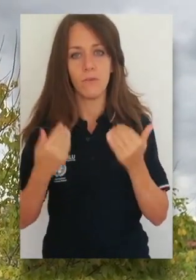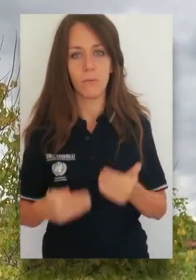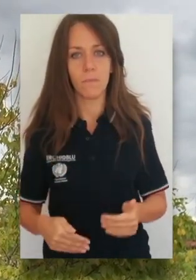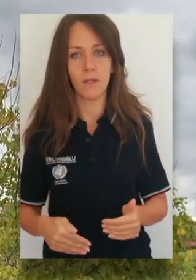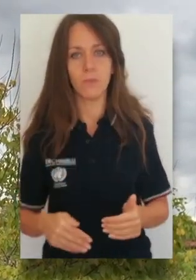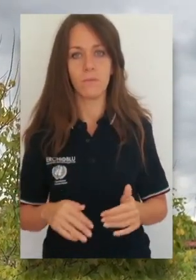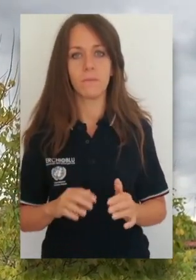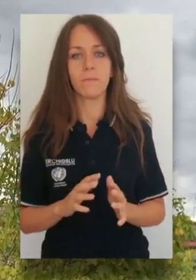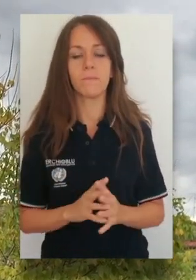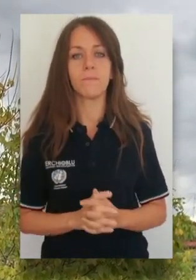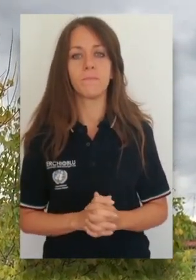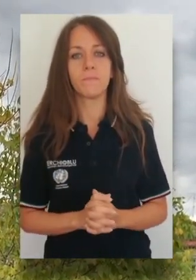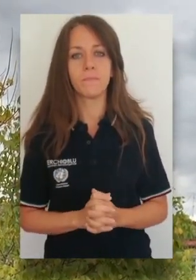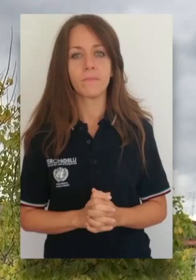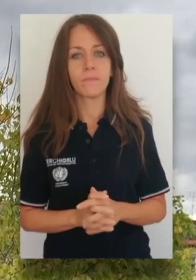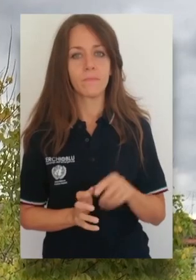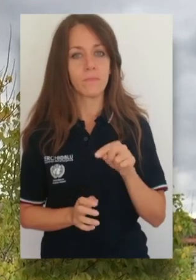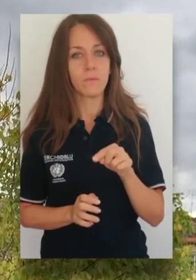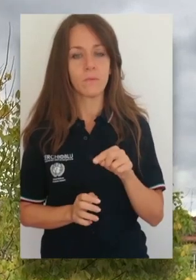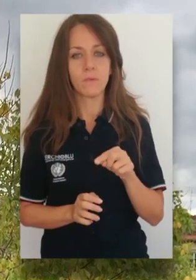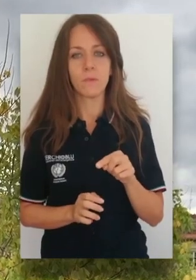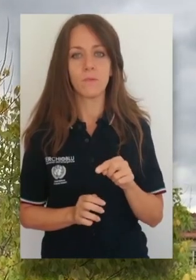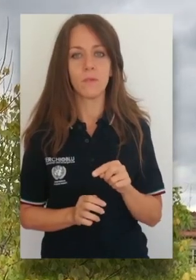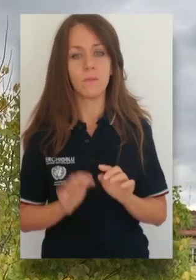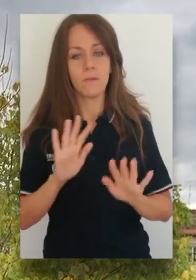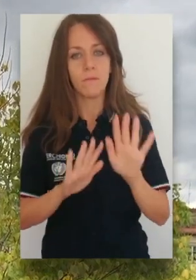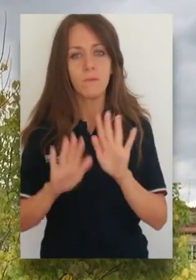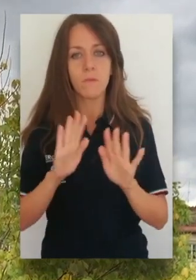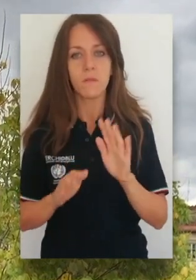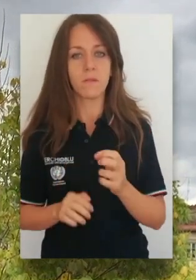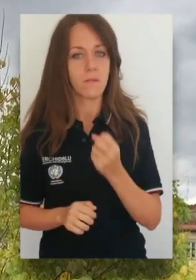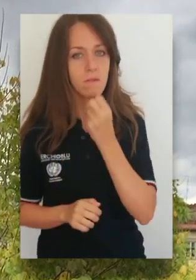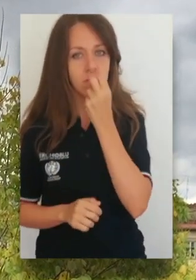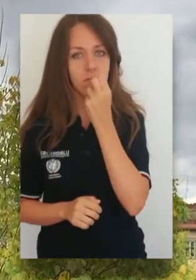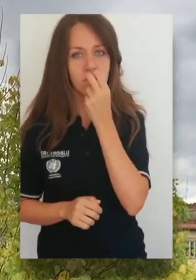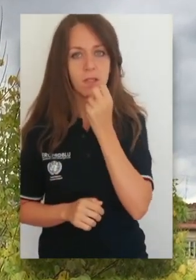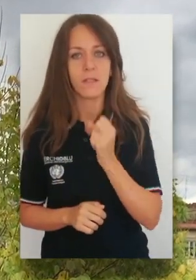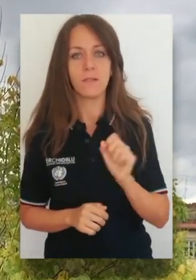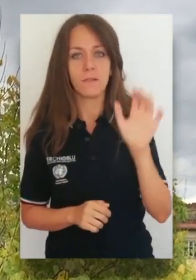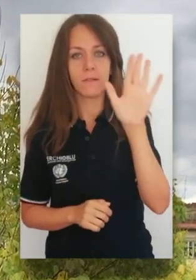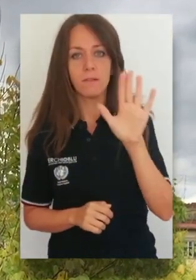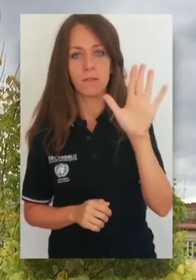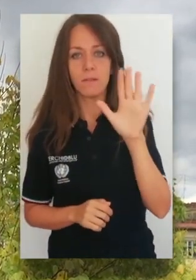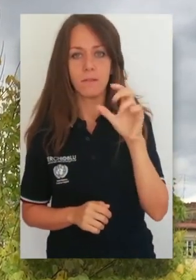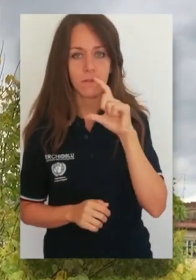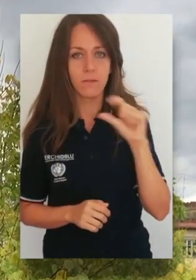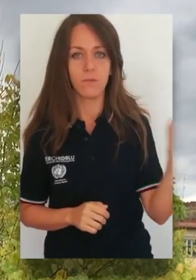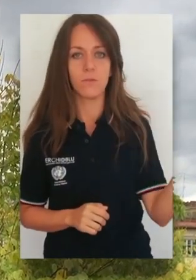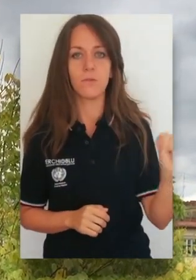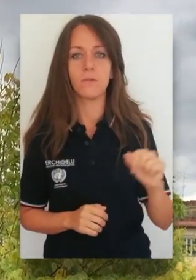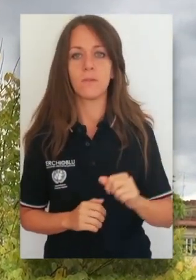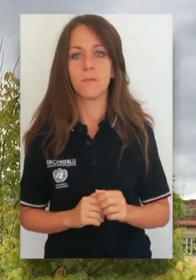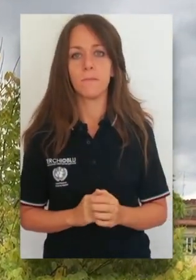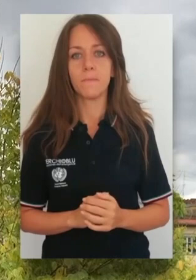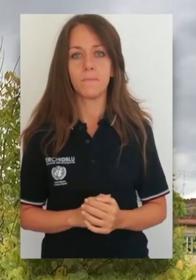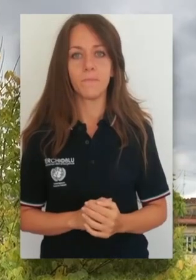darà notifiche da parte del comune, di residenza e della provincia, nonché della regione.